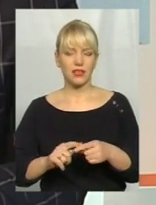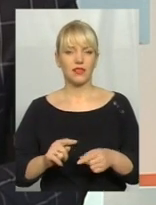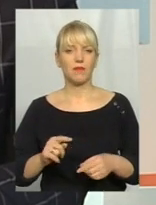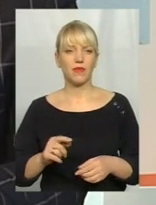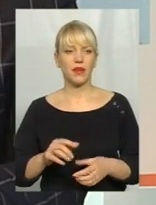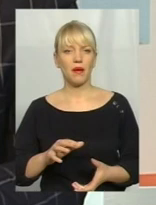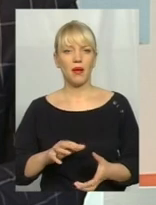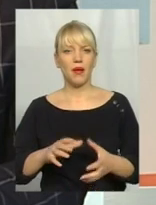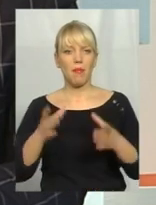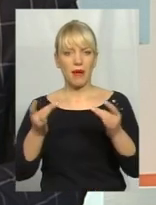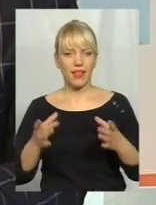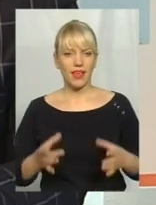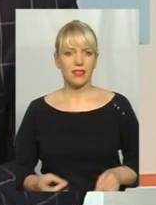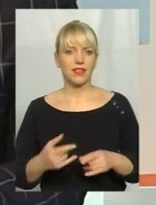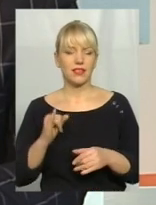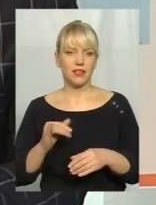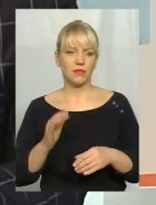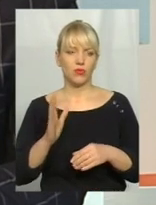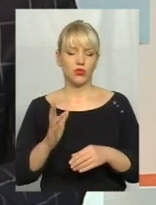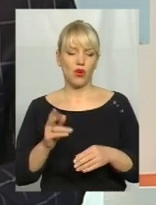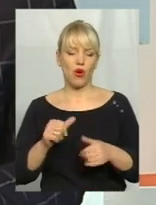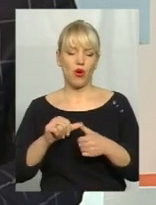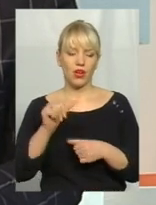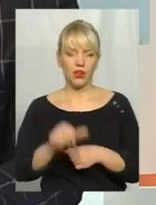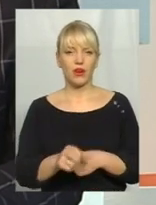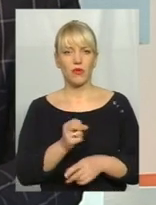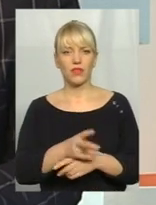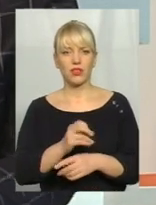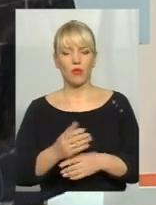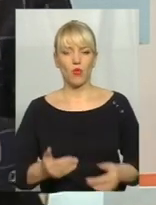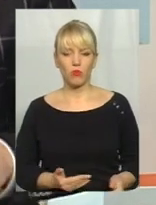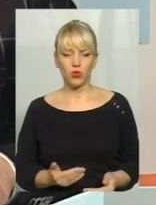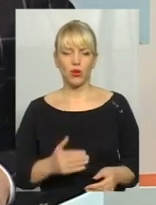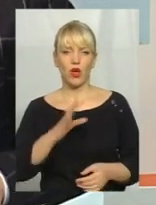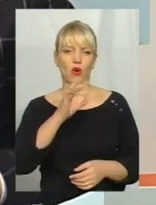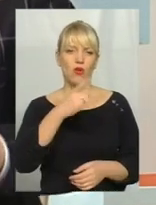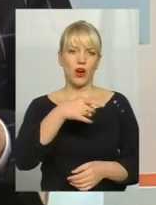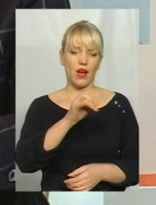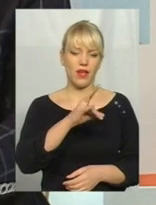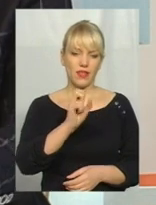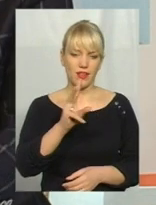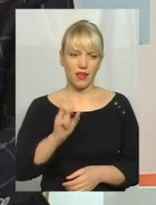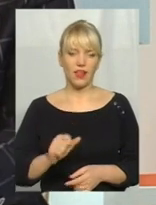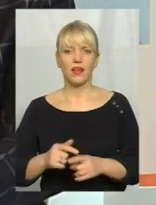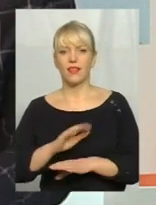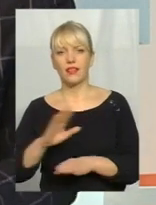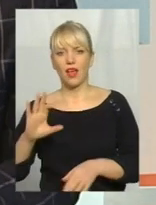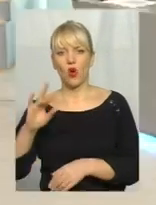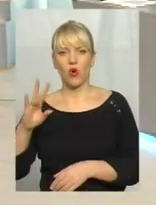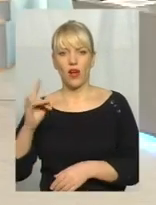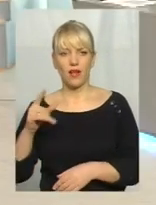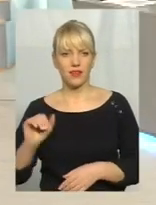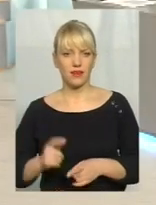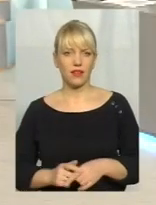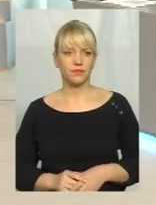викидає побутові відходи, цю органічну фракцію, і окремо неорганічну фракцію в